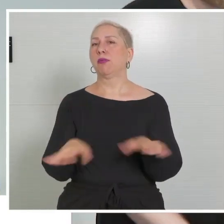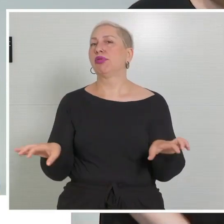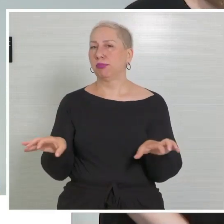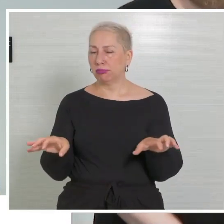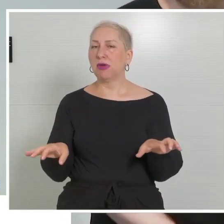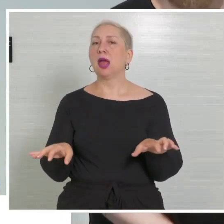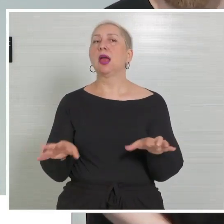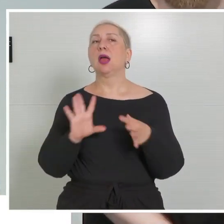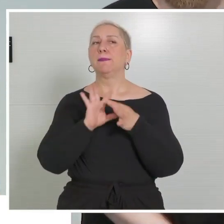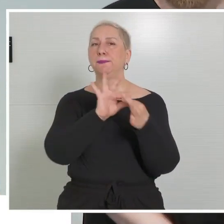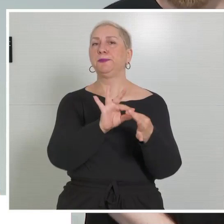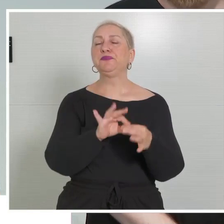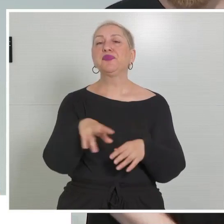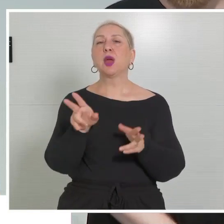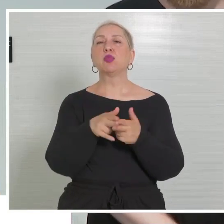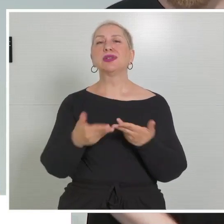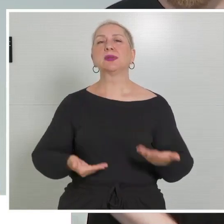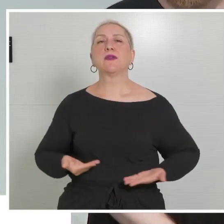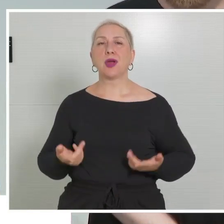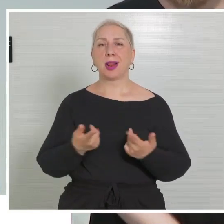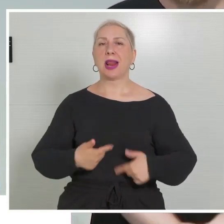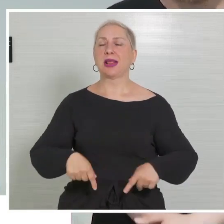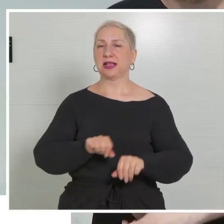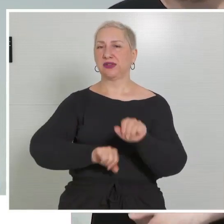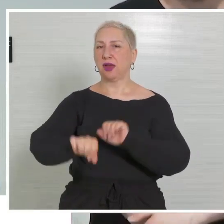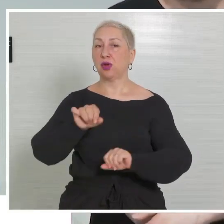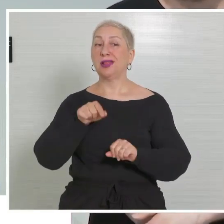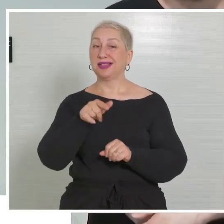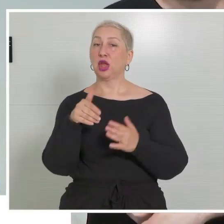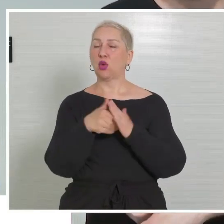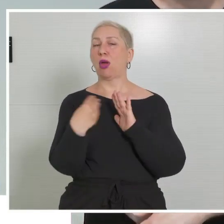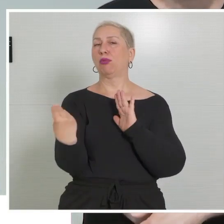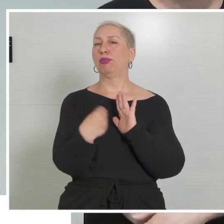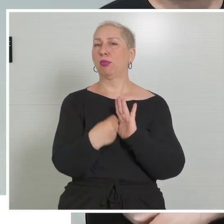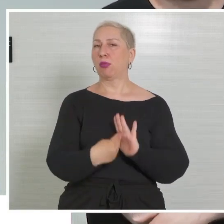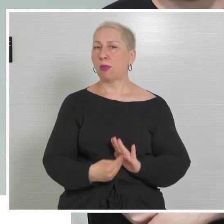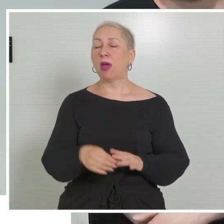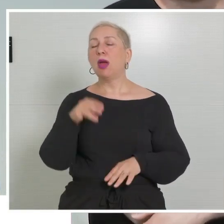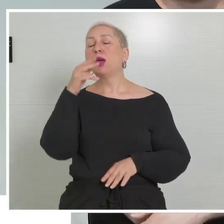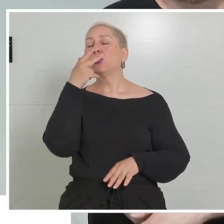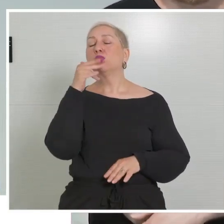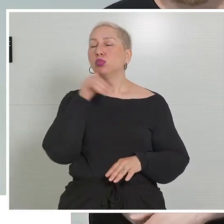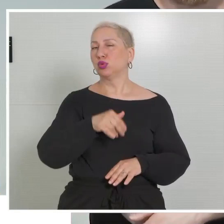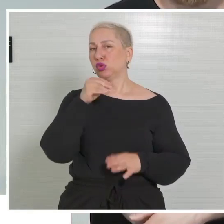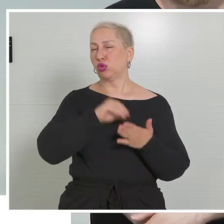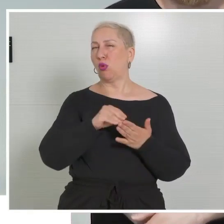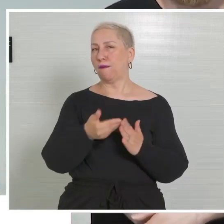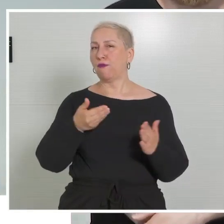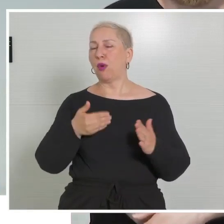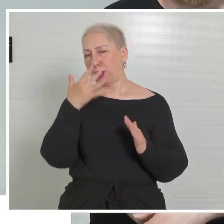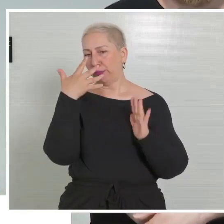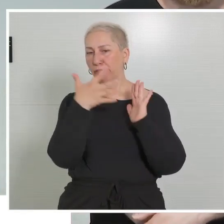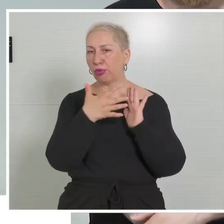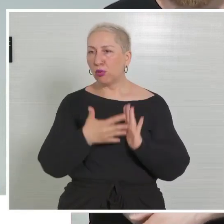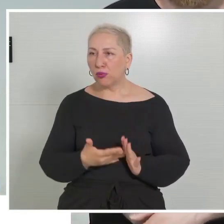dem Bundesministerium für Landesverteidigung. Wir lassen diese Neuerung aktuell rechtlich prüfen. Und nur im Einvernehmen